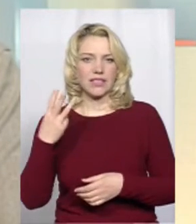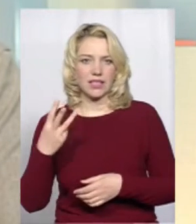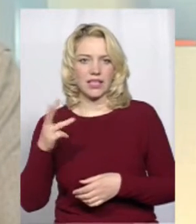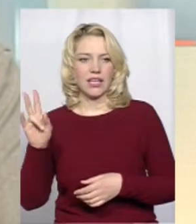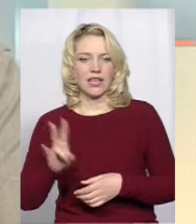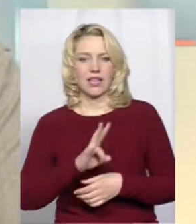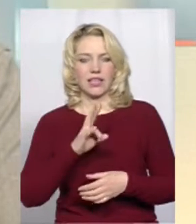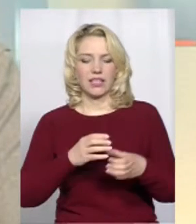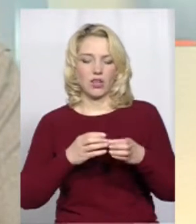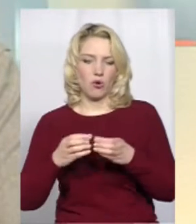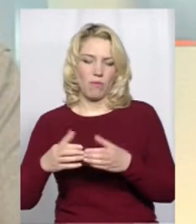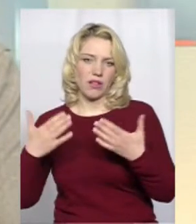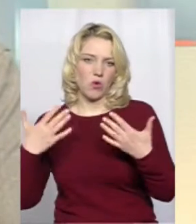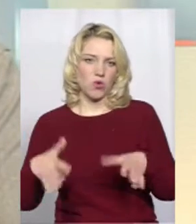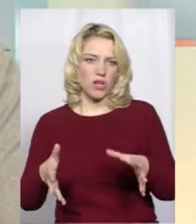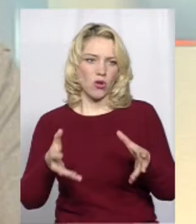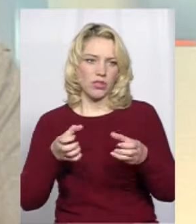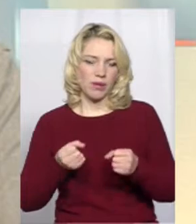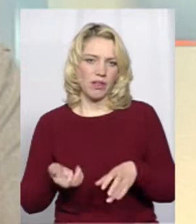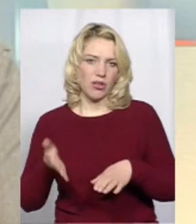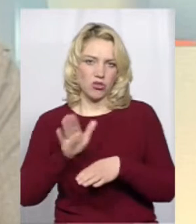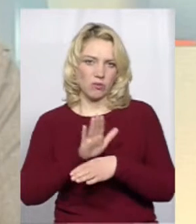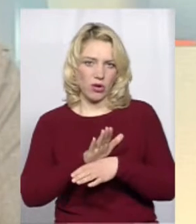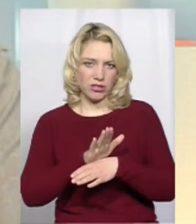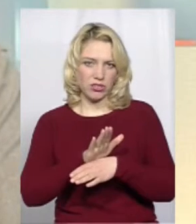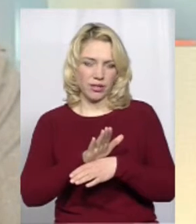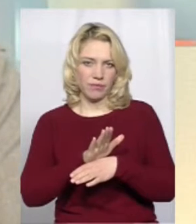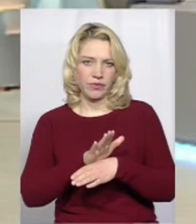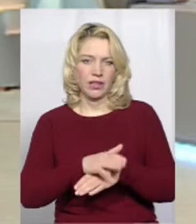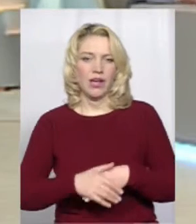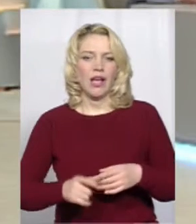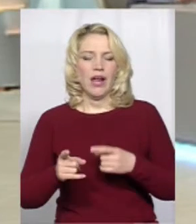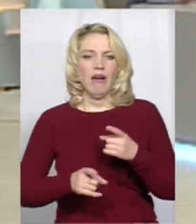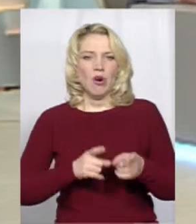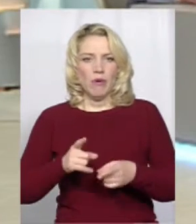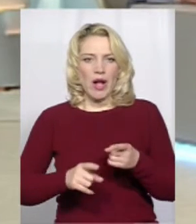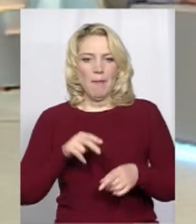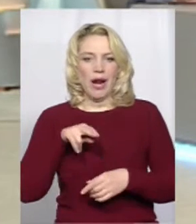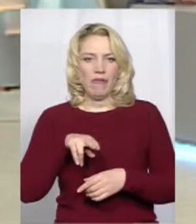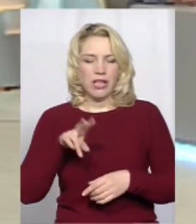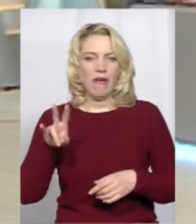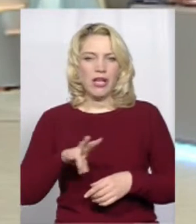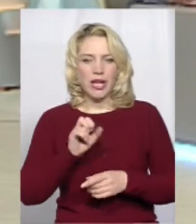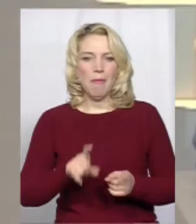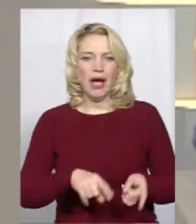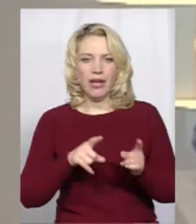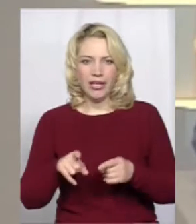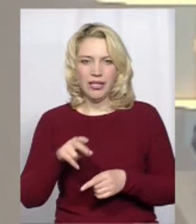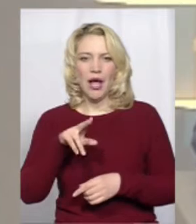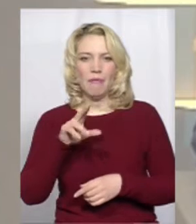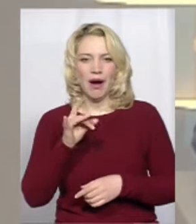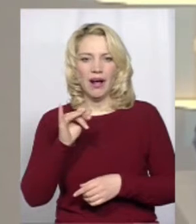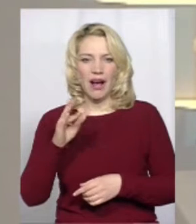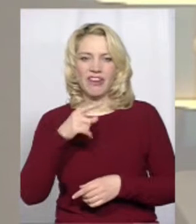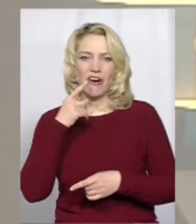релігійних громади вже отримали розпорядження. Про реформування Православної Церкви та перехід парафії